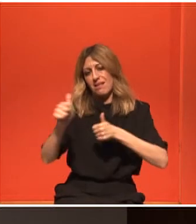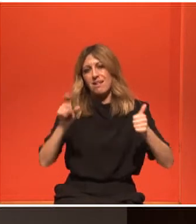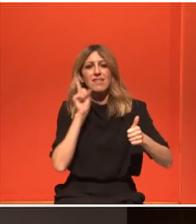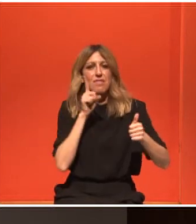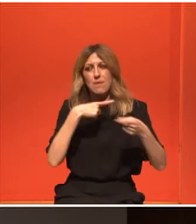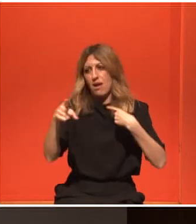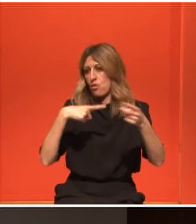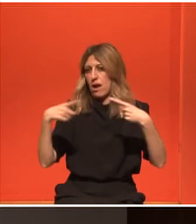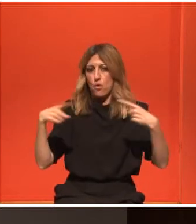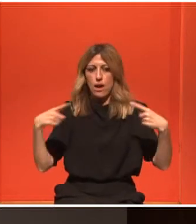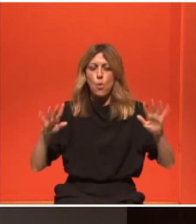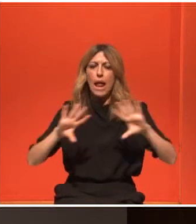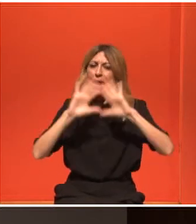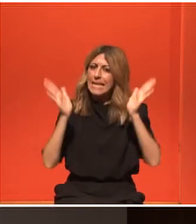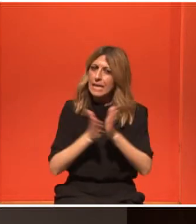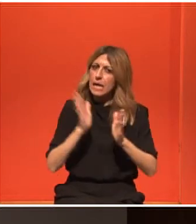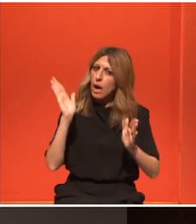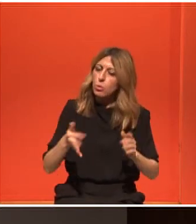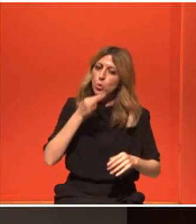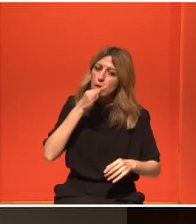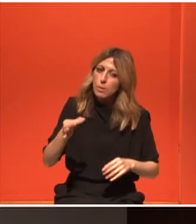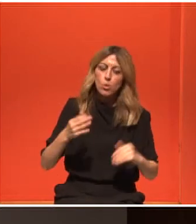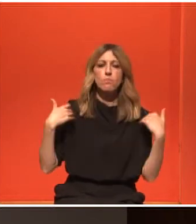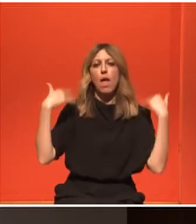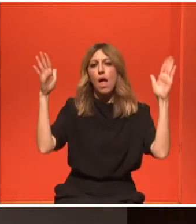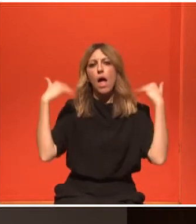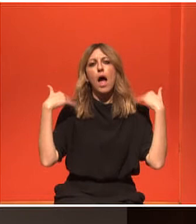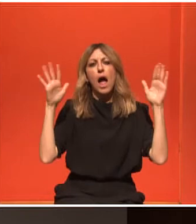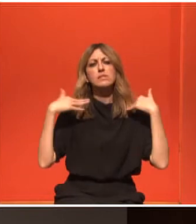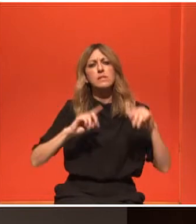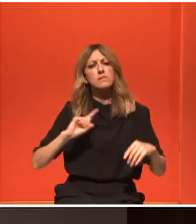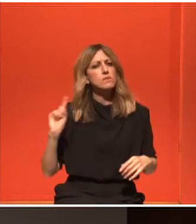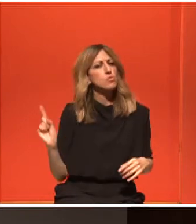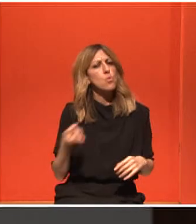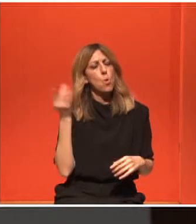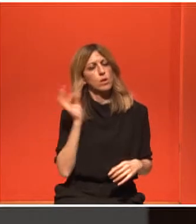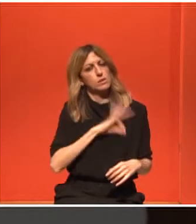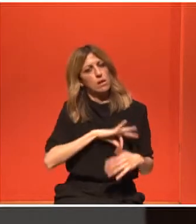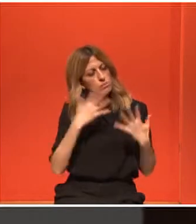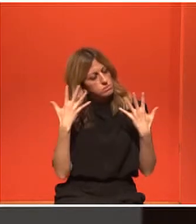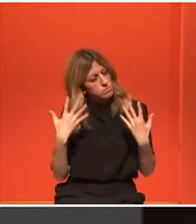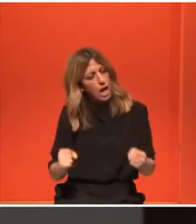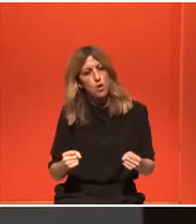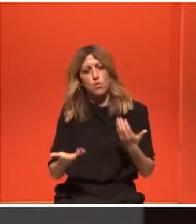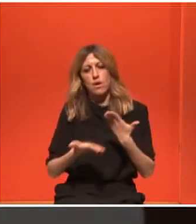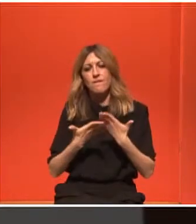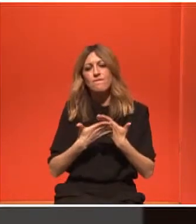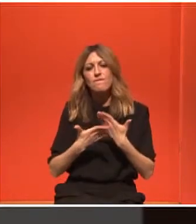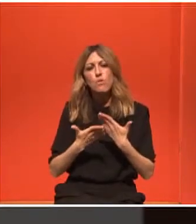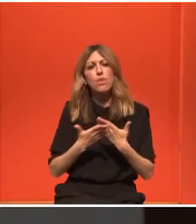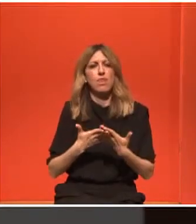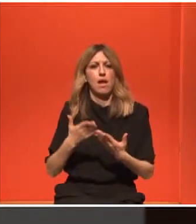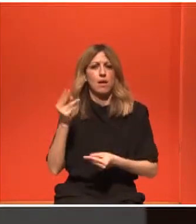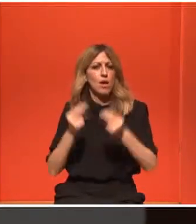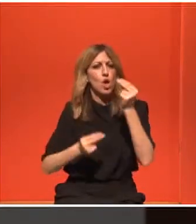μπορούμε να πούμε ότι όλες οι μορφές άσκησης έχουν την συνεισφορά τους πάνω στην αποκατάσταση αυτών των προβλημάτων.